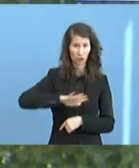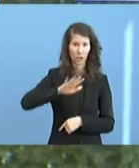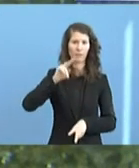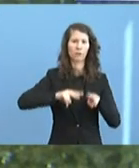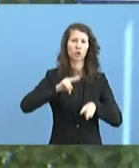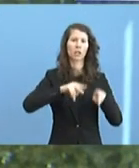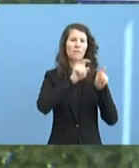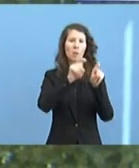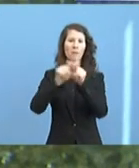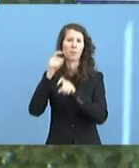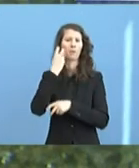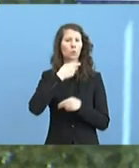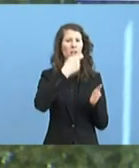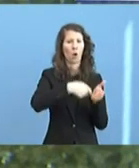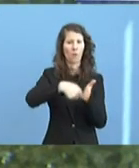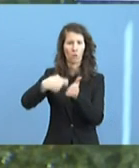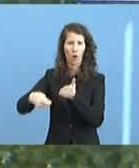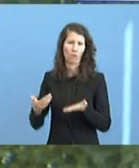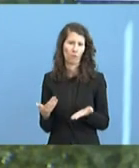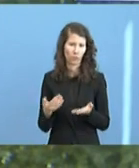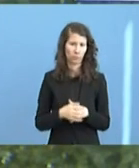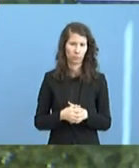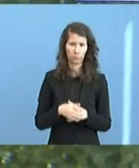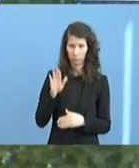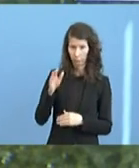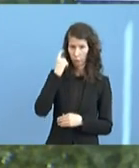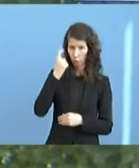kaufen. Sehen Sie diese Gefahr auch?